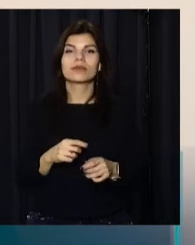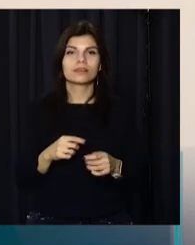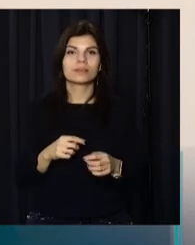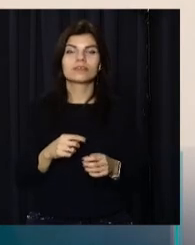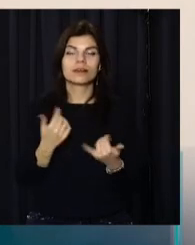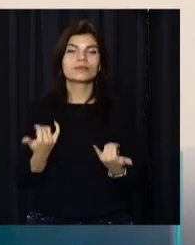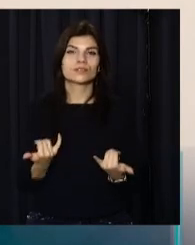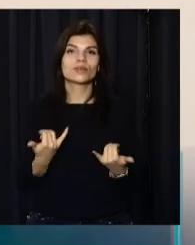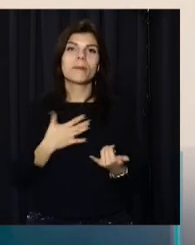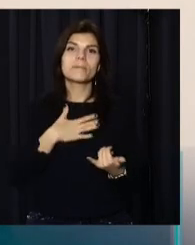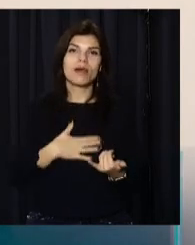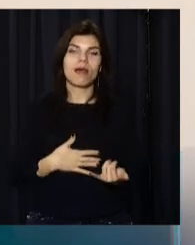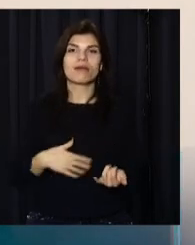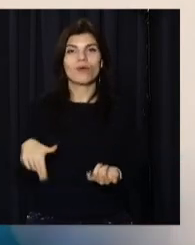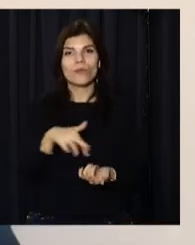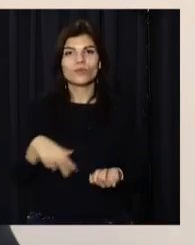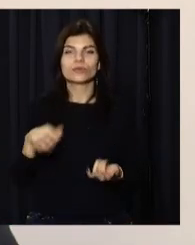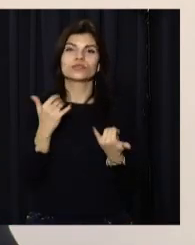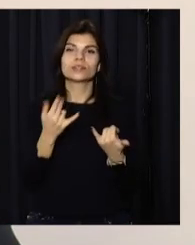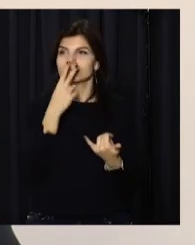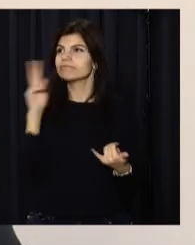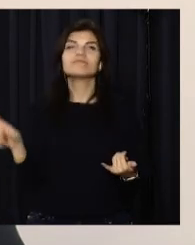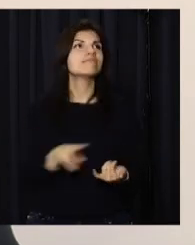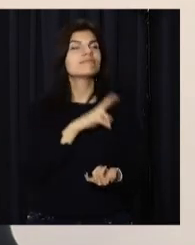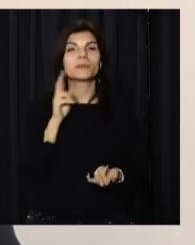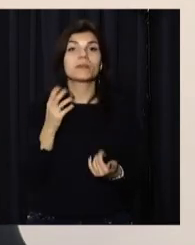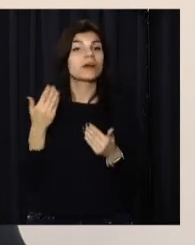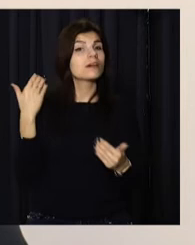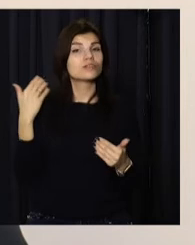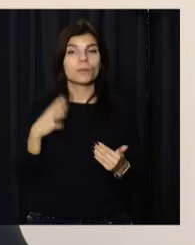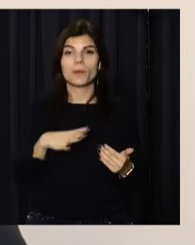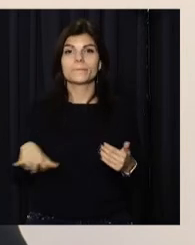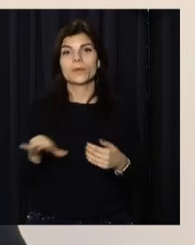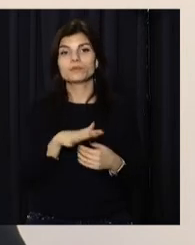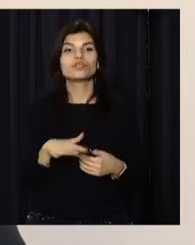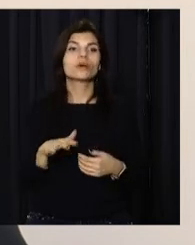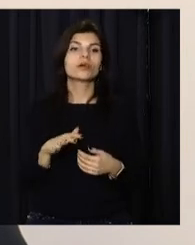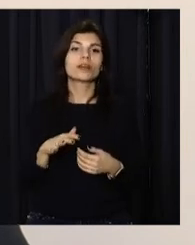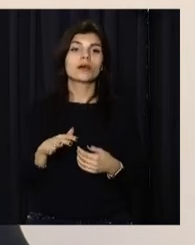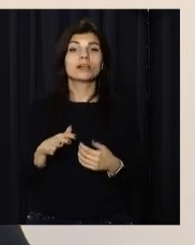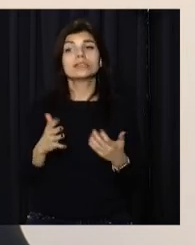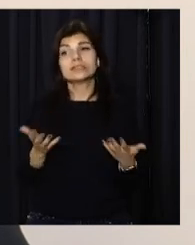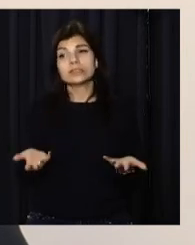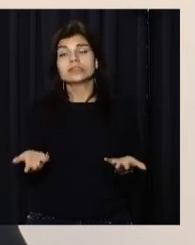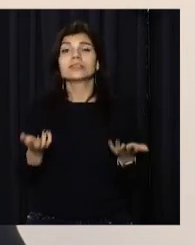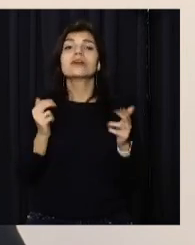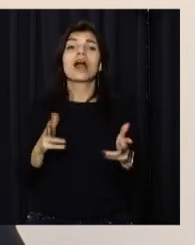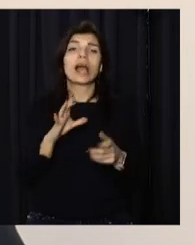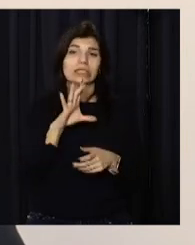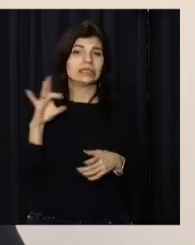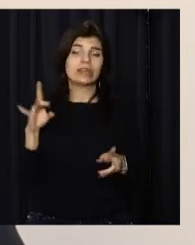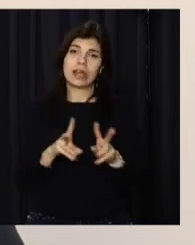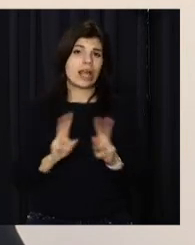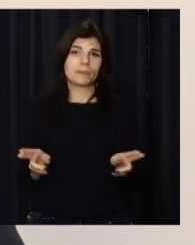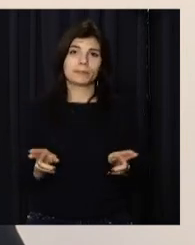приємно і ходити, і дивитися вокруг. Раніше поміщення було, як в СССР,